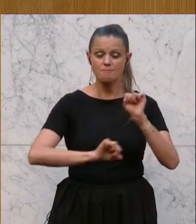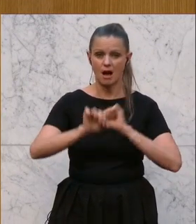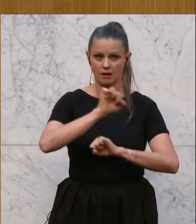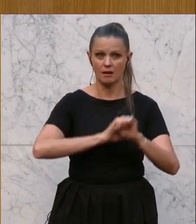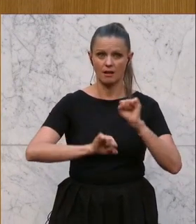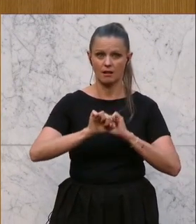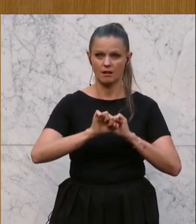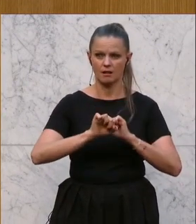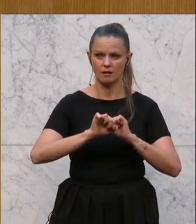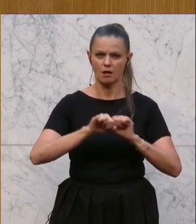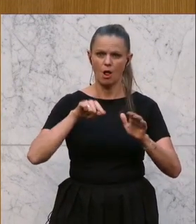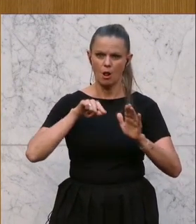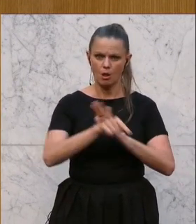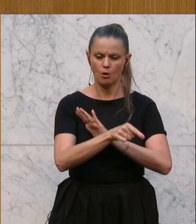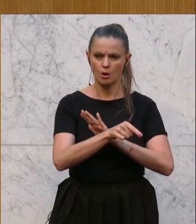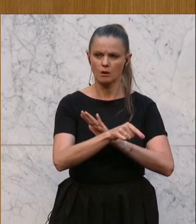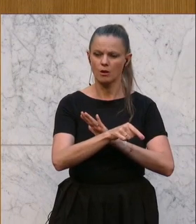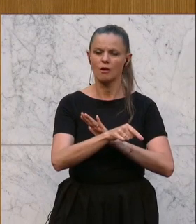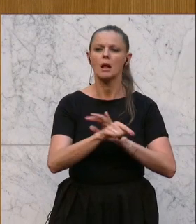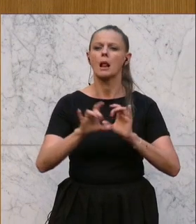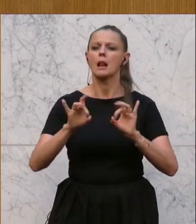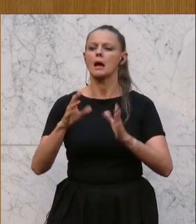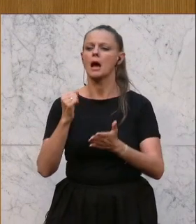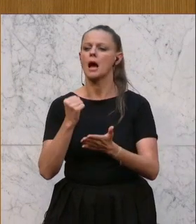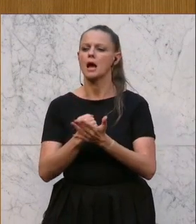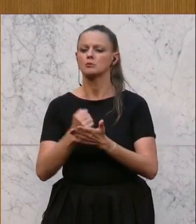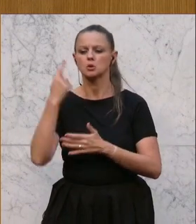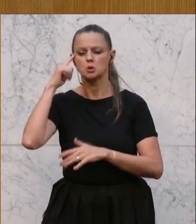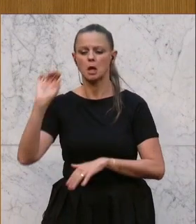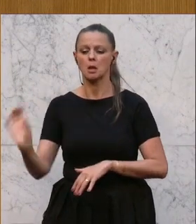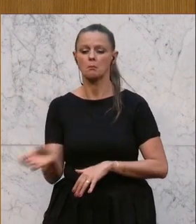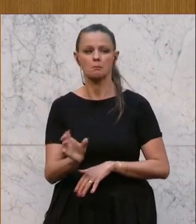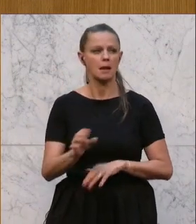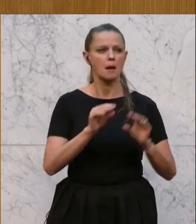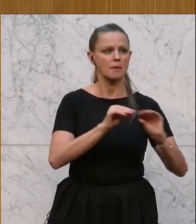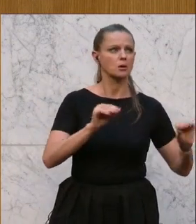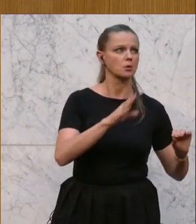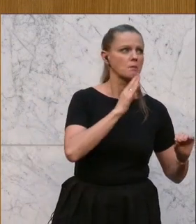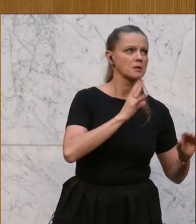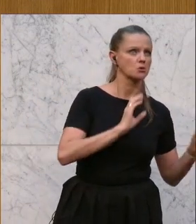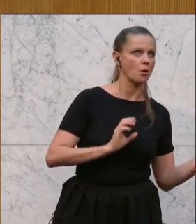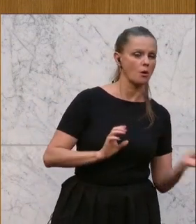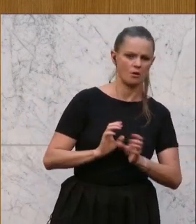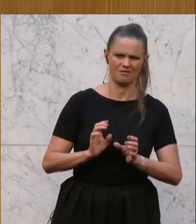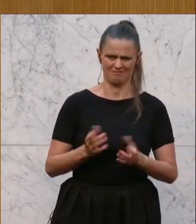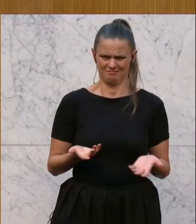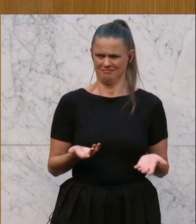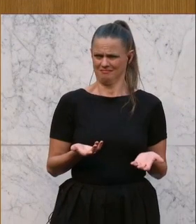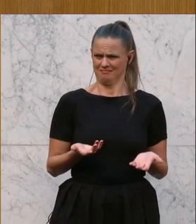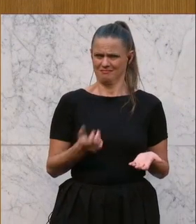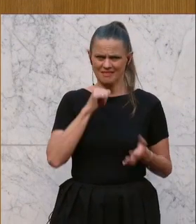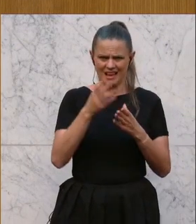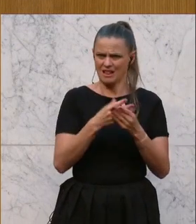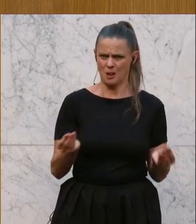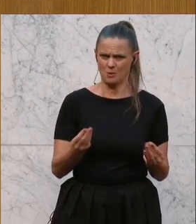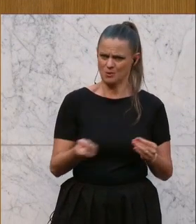diese Lücken mit Lehramtsstudenten und mit pensionierten Pädagogen hier zu schließen versuchen, das ist ja doch keine Lösung. Das kann